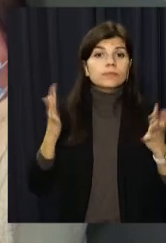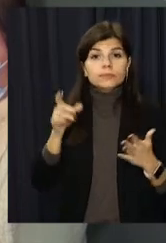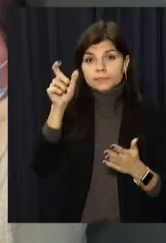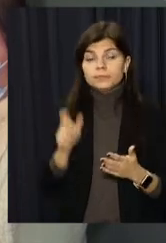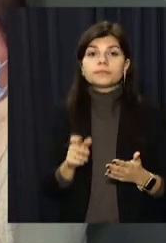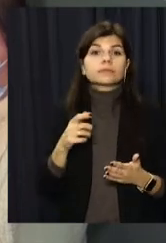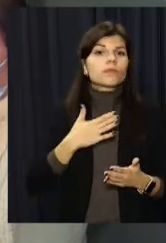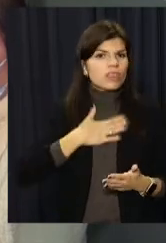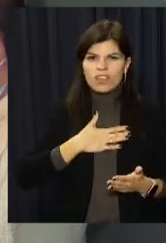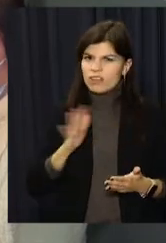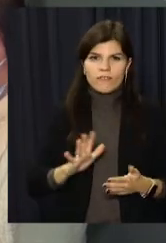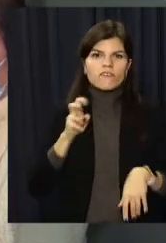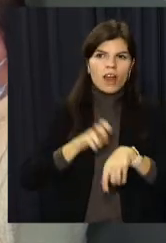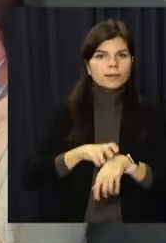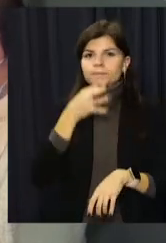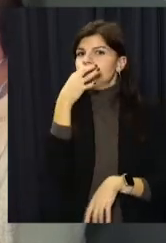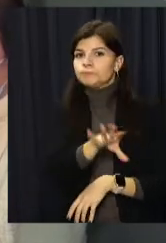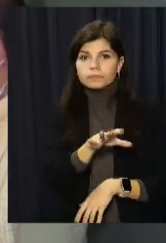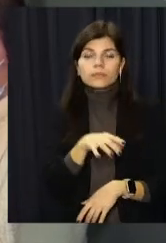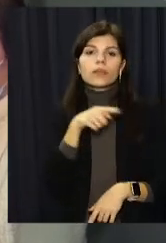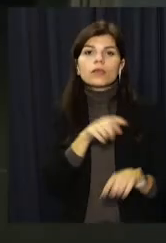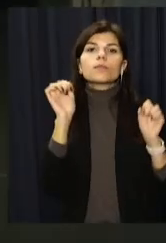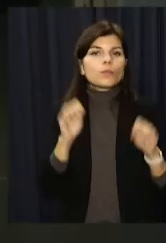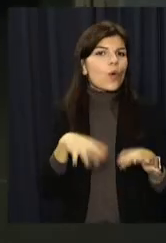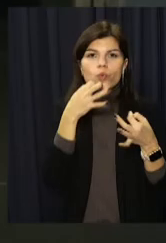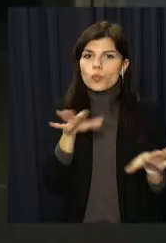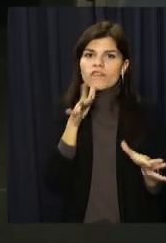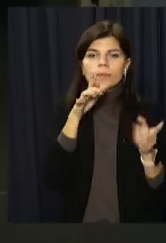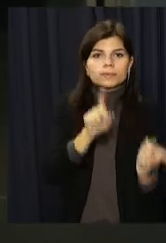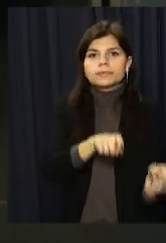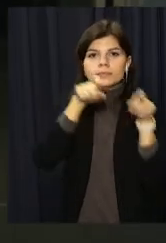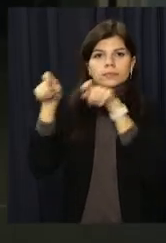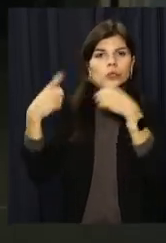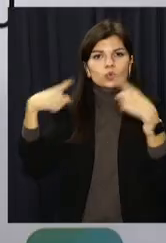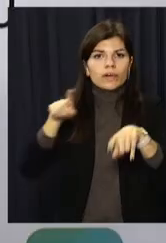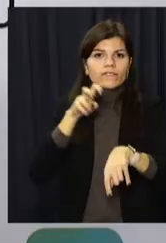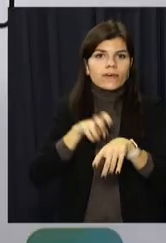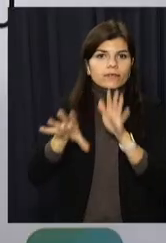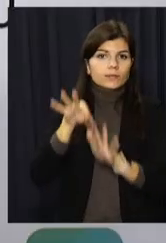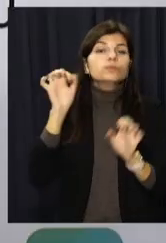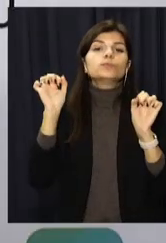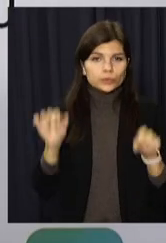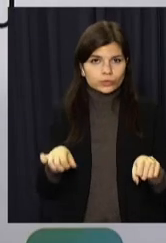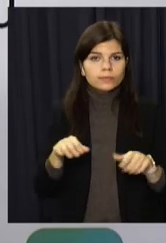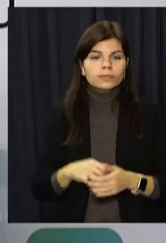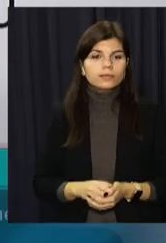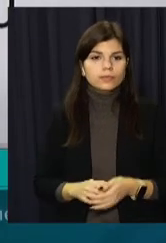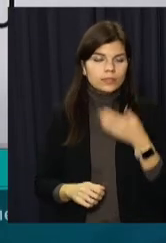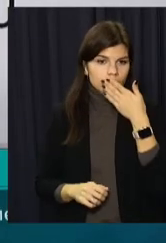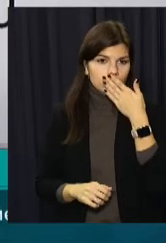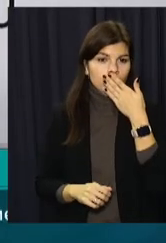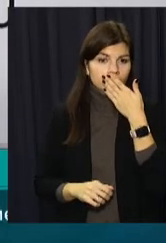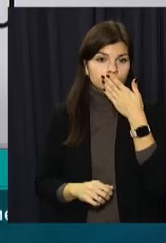пацієнт не задоволений послугами медика, він може у будь-який момент змінити лікаря. Для того, щоб